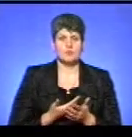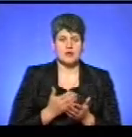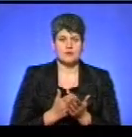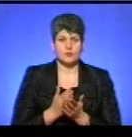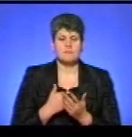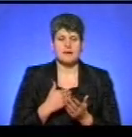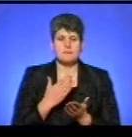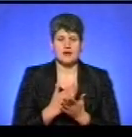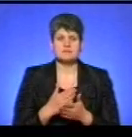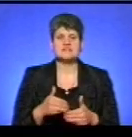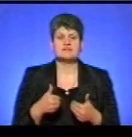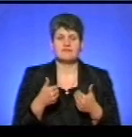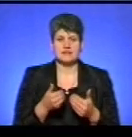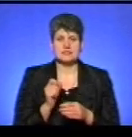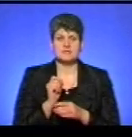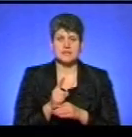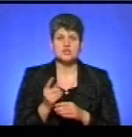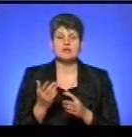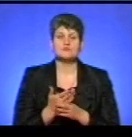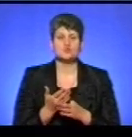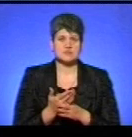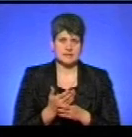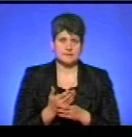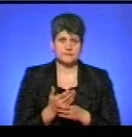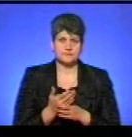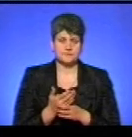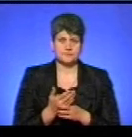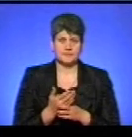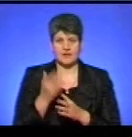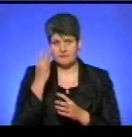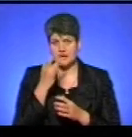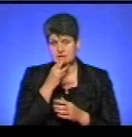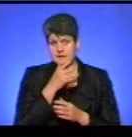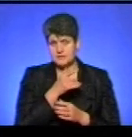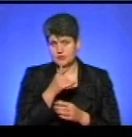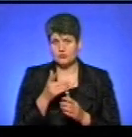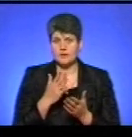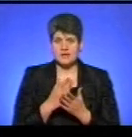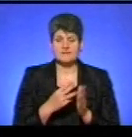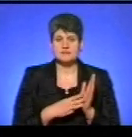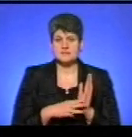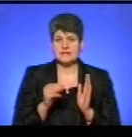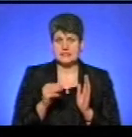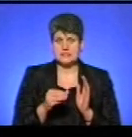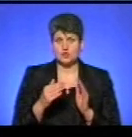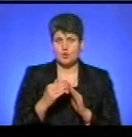звернення за призначенням субсидій в літній період. мали 80 тисяч домогосподарств.